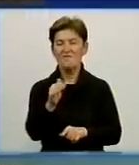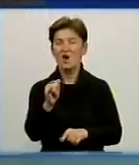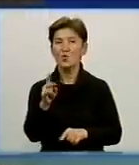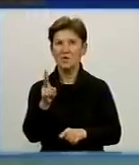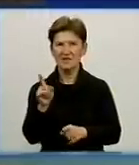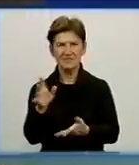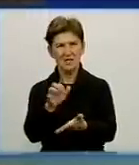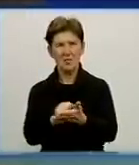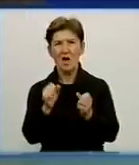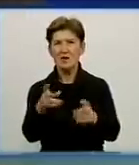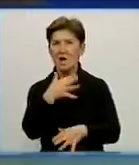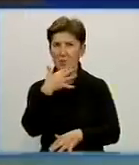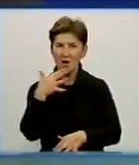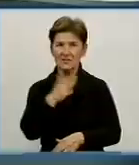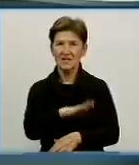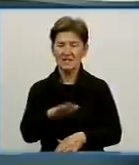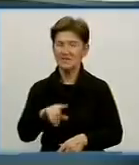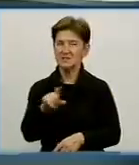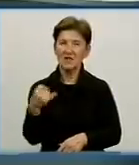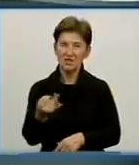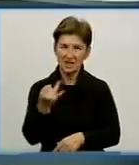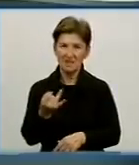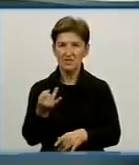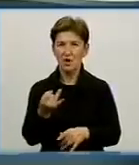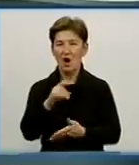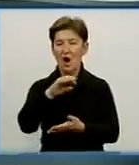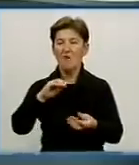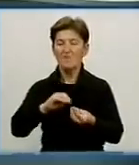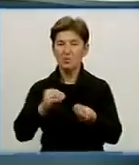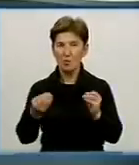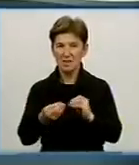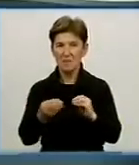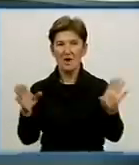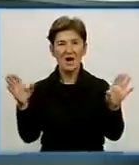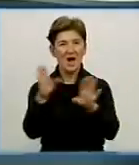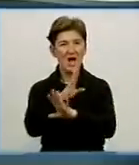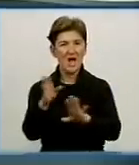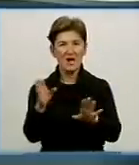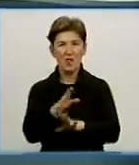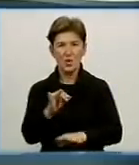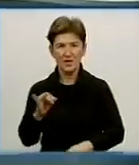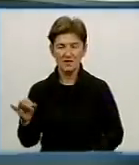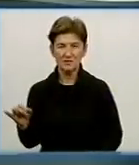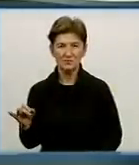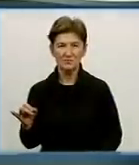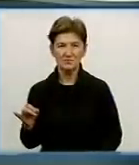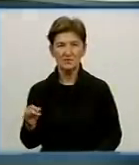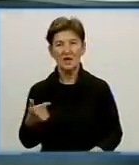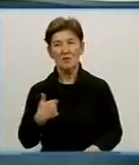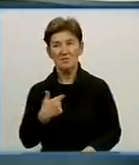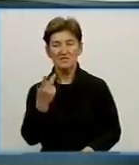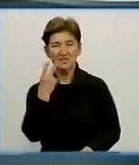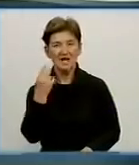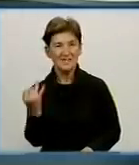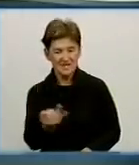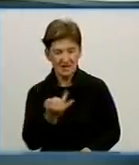дітлахів зацікавлені у проблемах екології? Ми намагаємося дійсно привнести якусь цікавинку в свої заняття, щоб